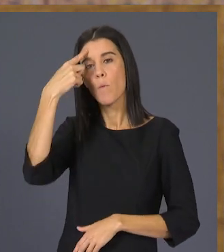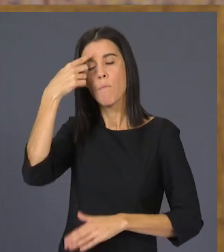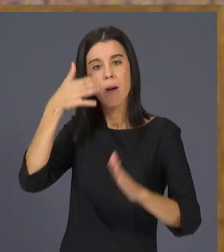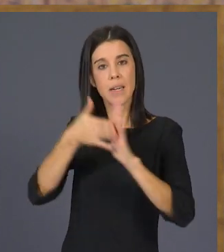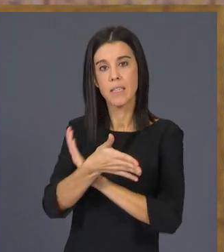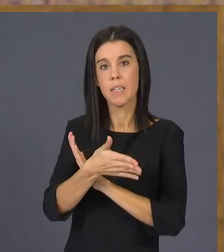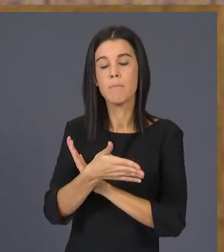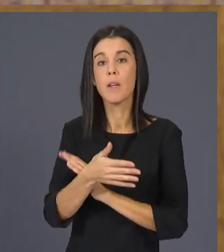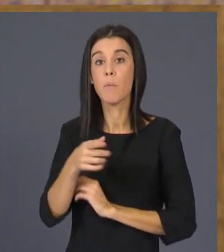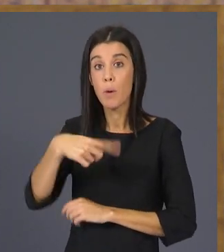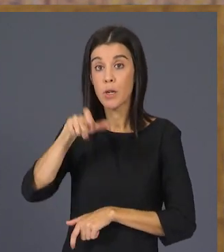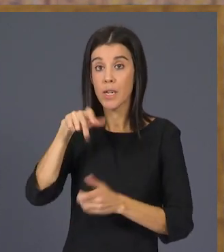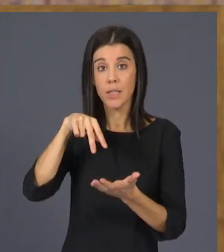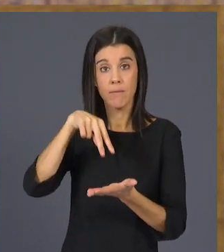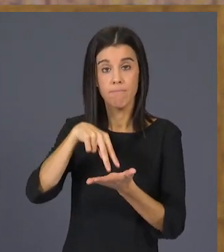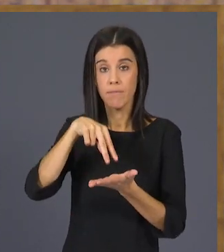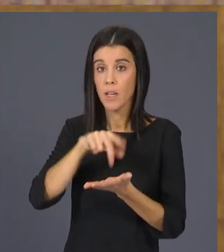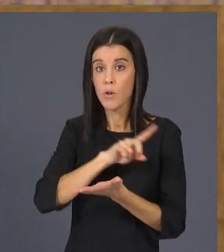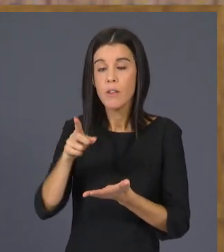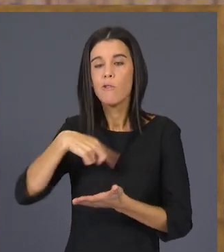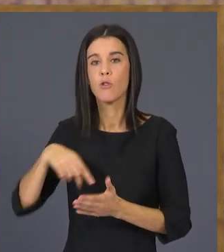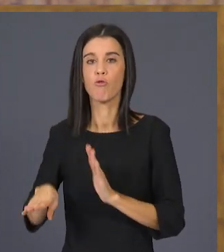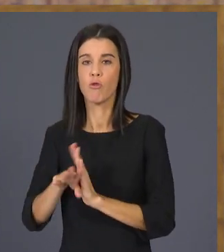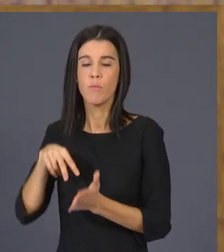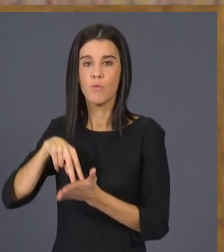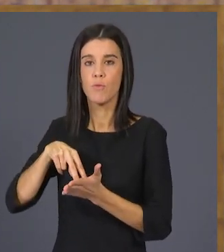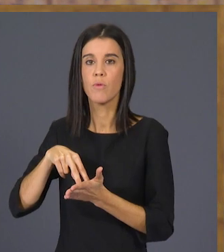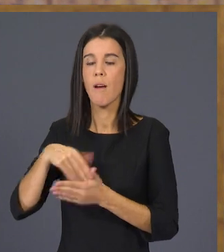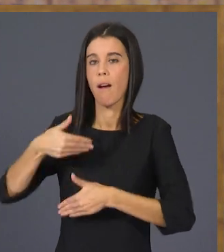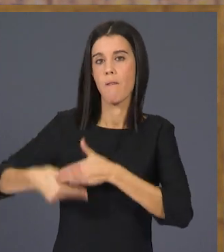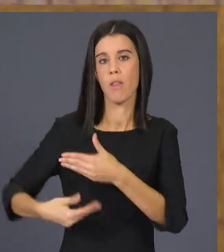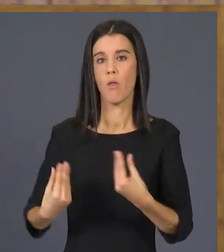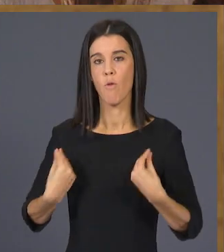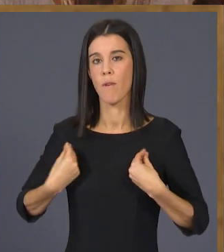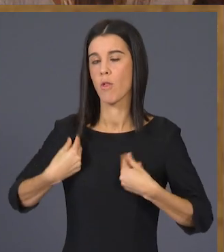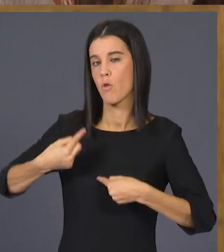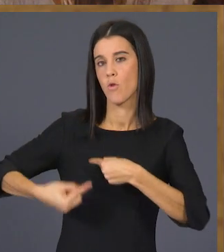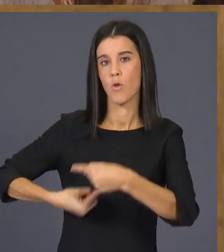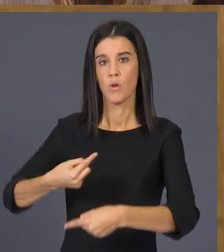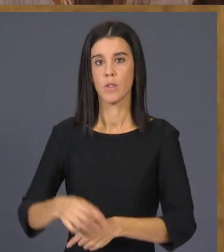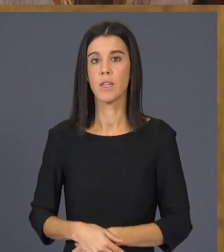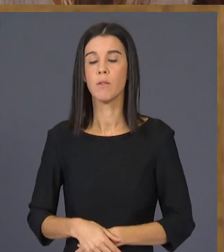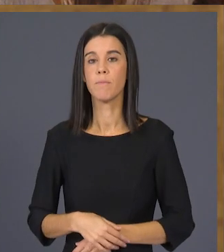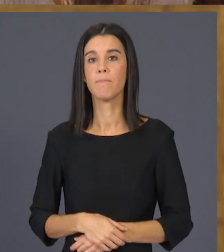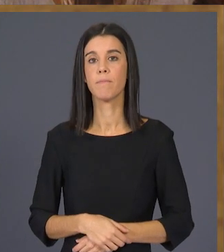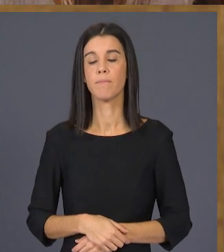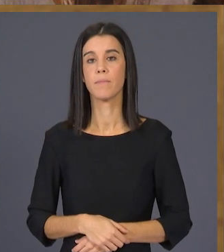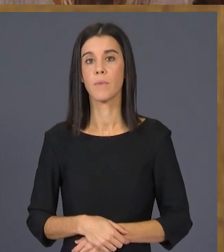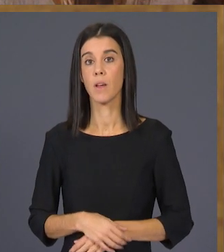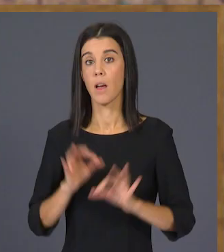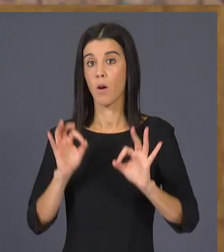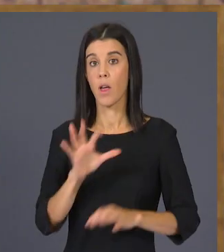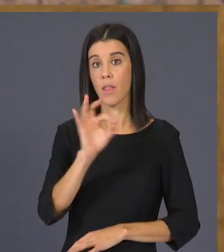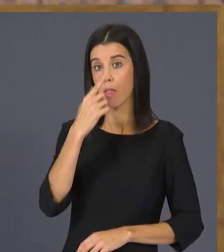Per ells estem així i per ells seguirem avançant, vivint cada dia. Ara fa 50